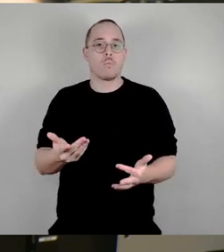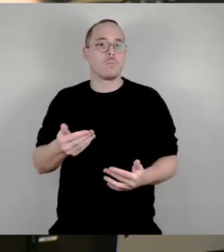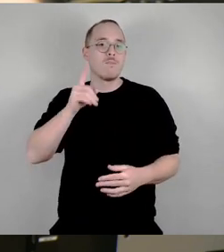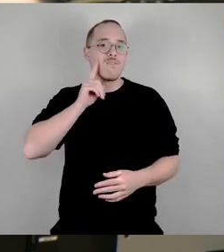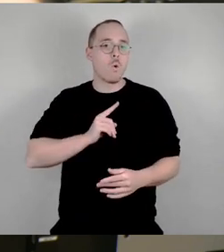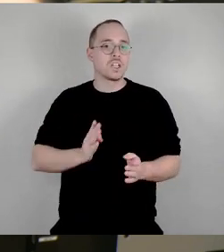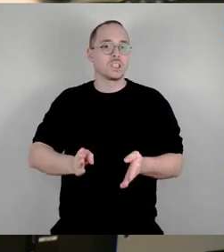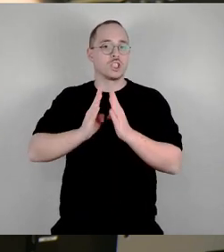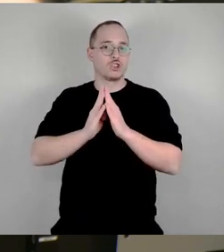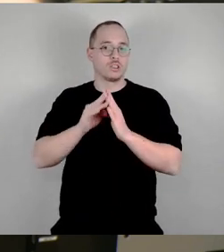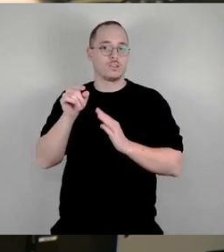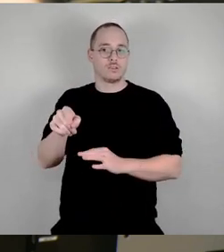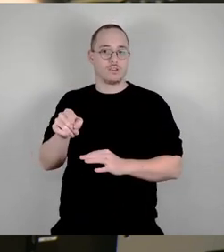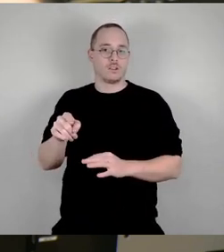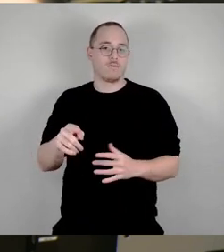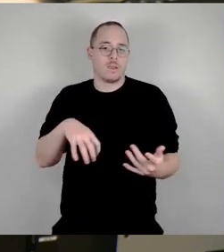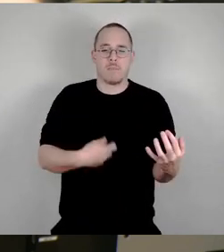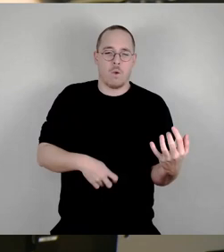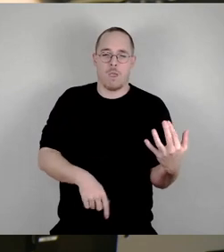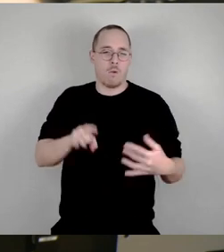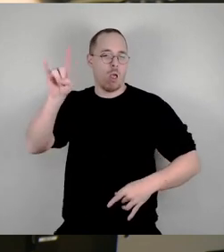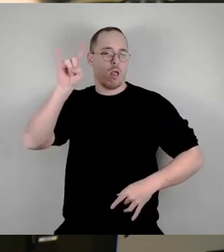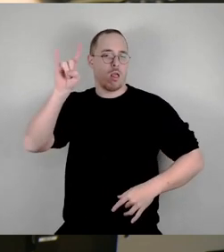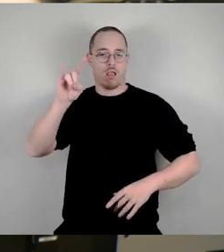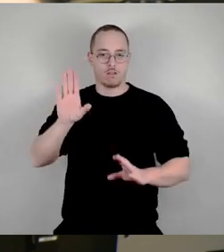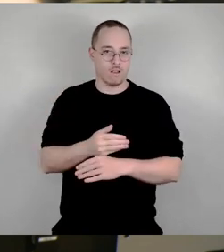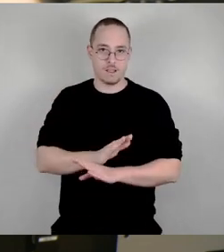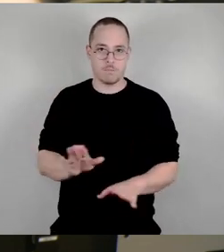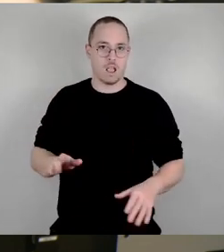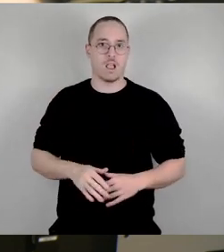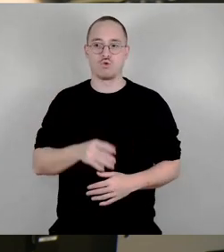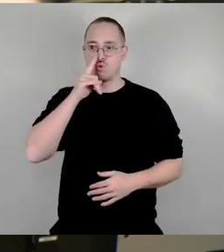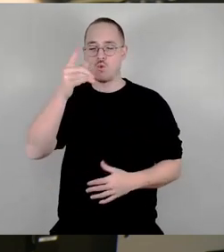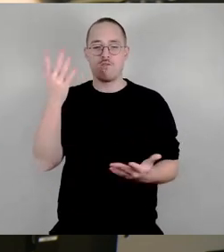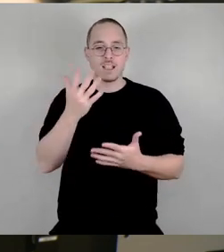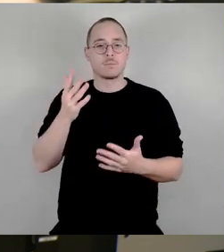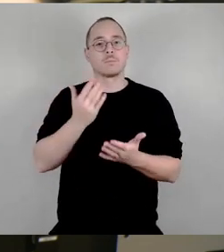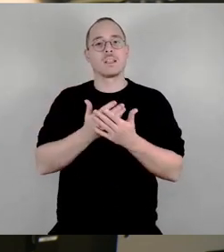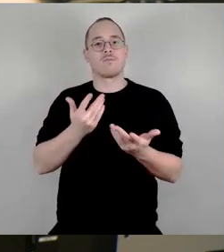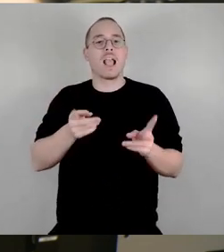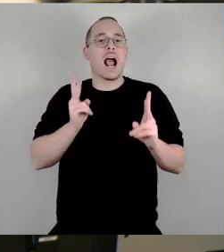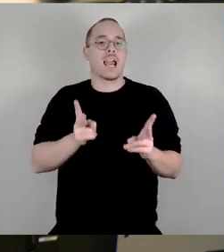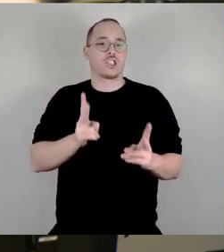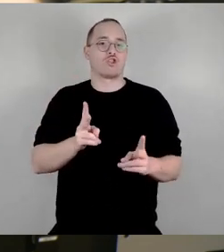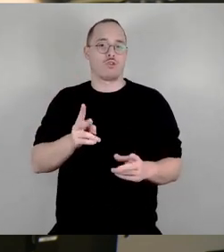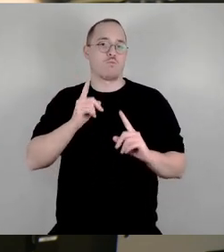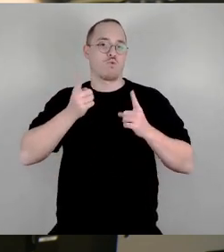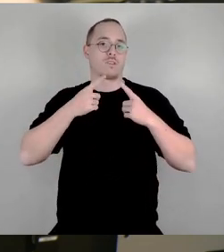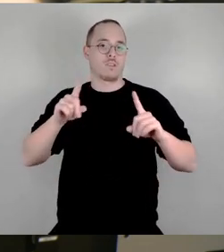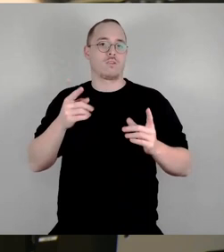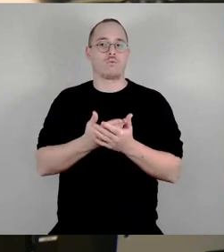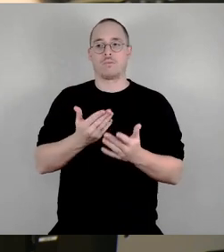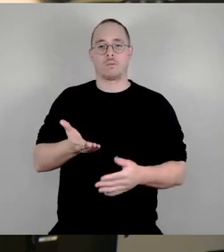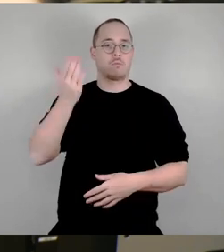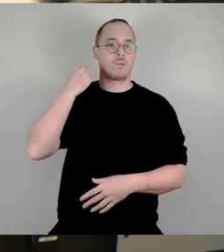noch klassische Musik alles, was vor 1870 ist oder 1830 ist, wie man möchte. Dann habe ich sowieso keinen